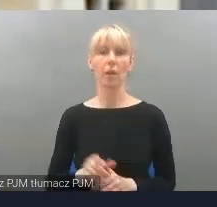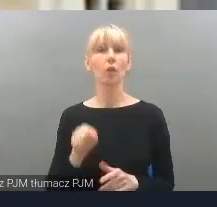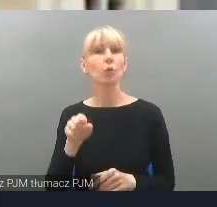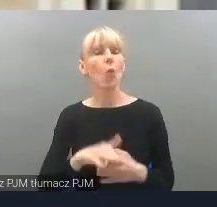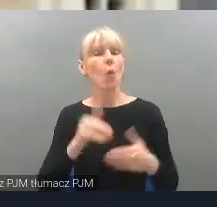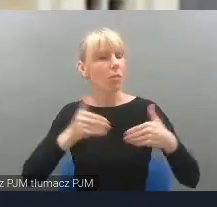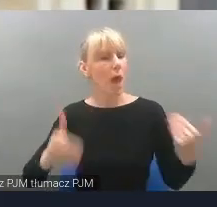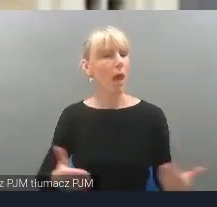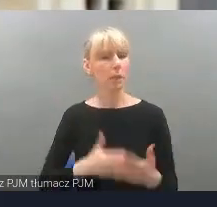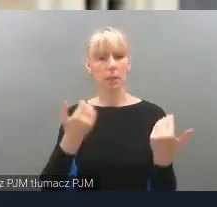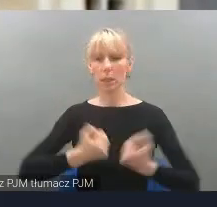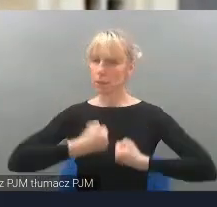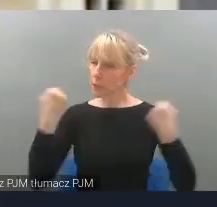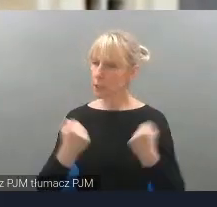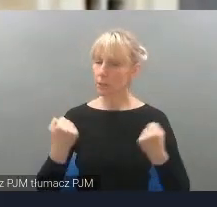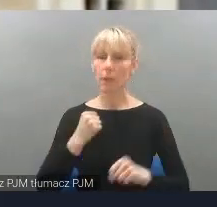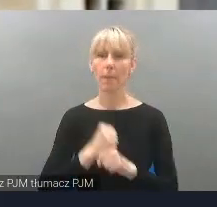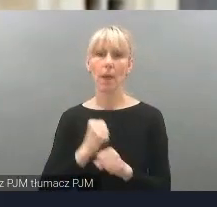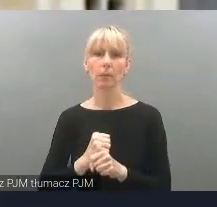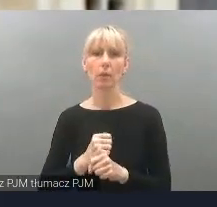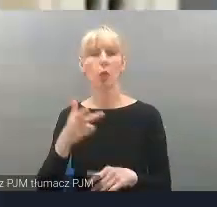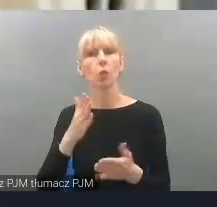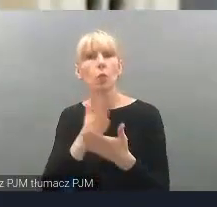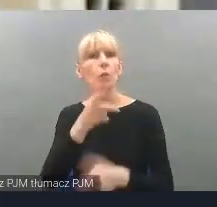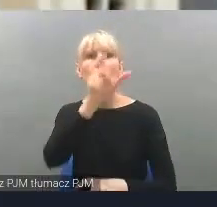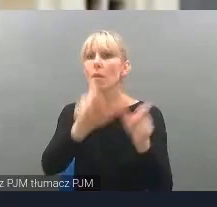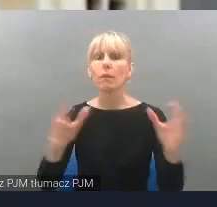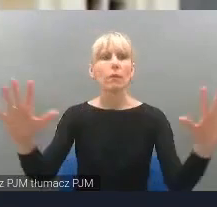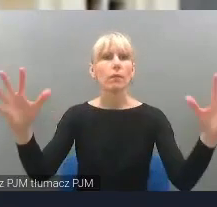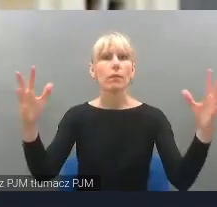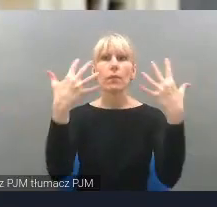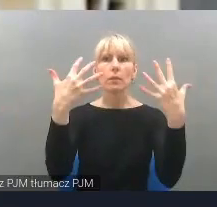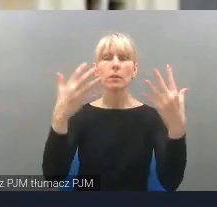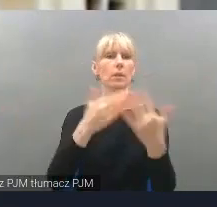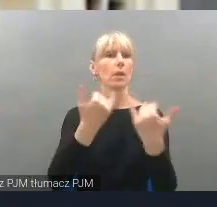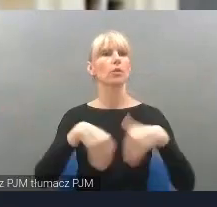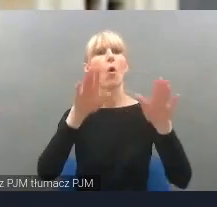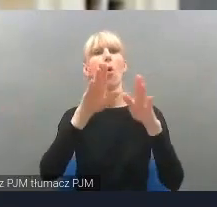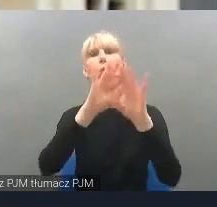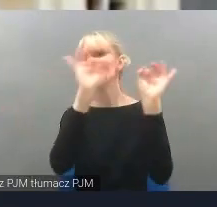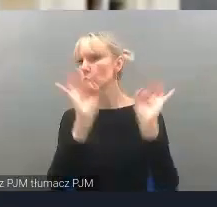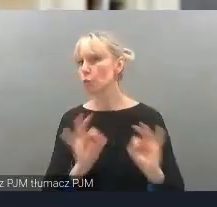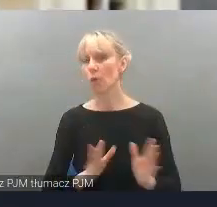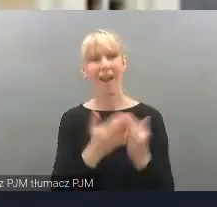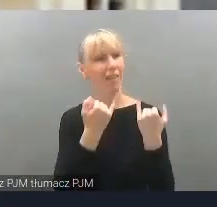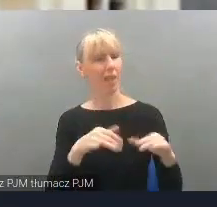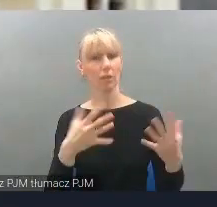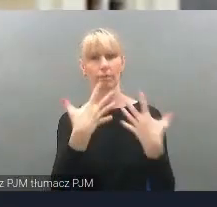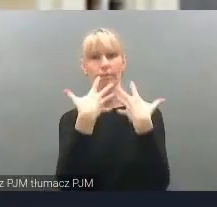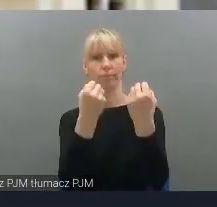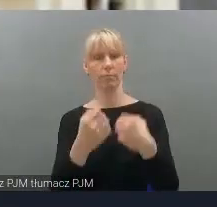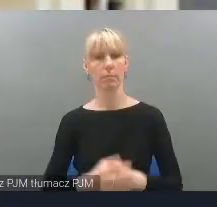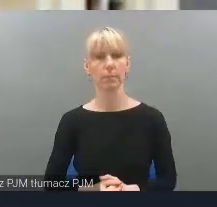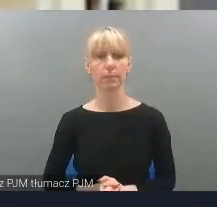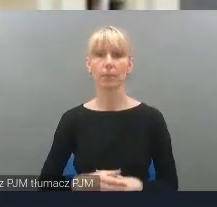pracuje i o tym widzu, który trochę inaczej odbiera sztukę, też pamięta. Bo to też jest widz, który też